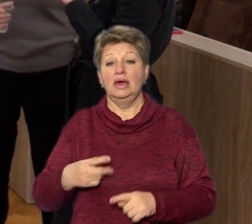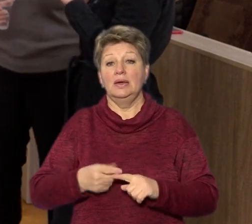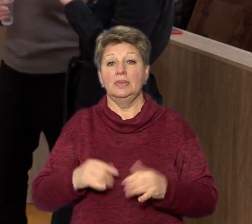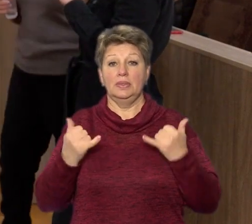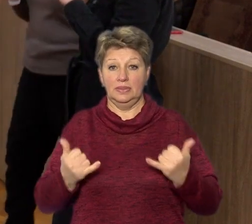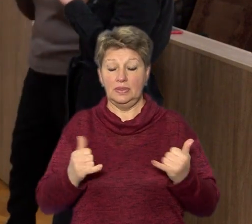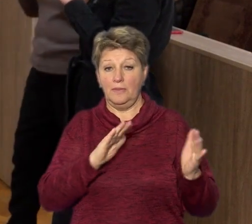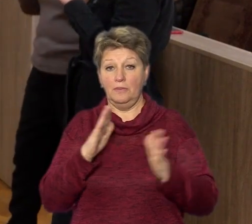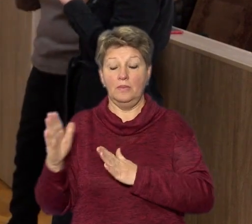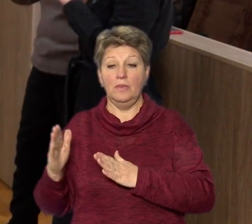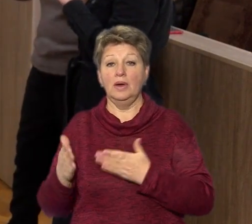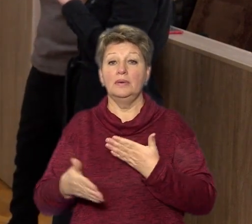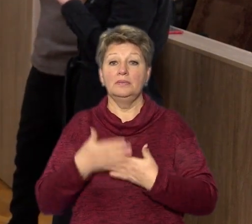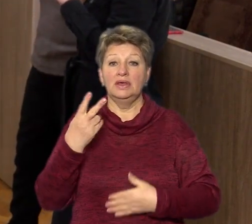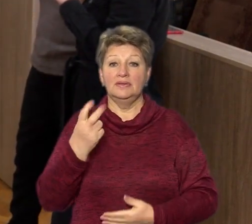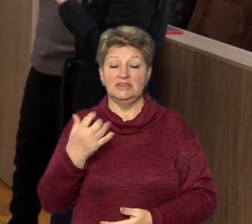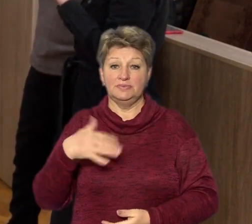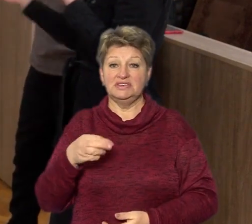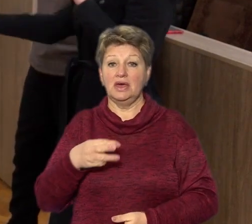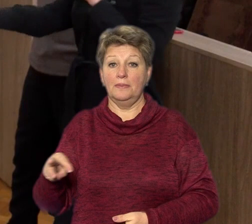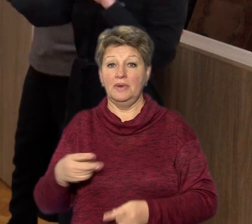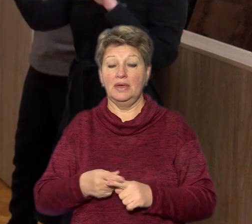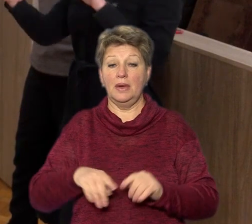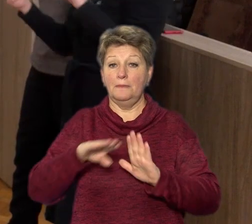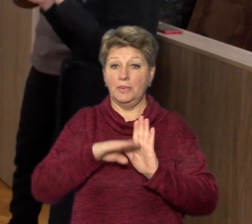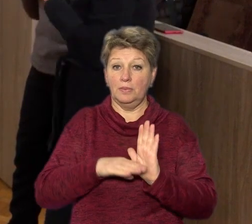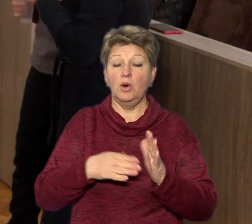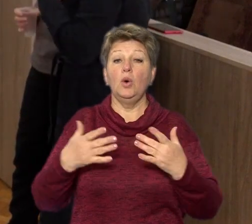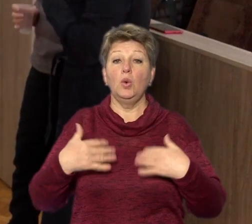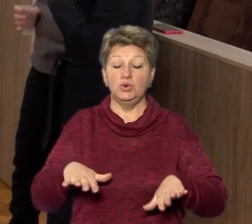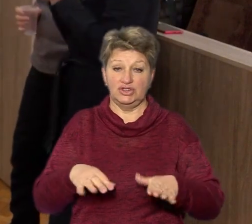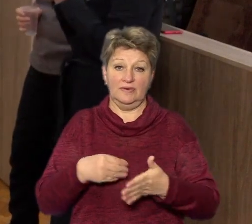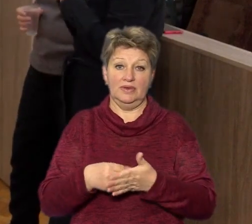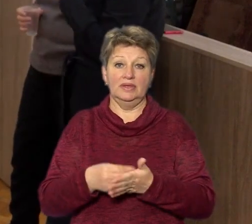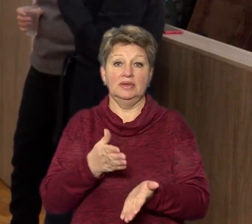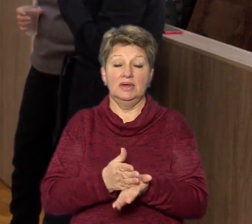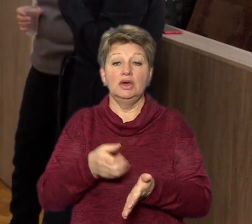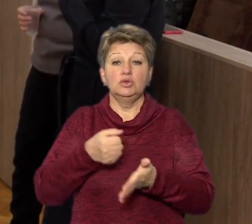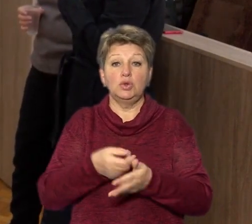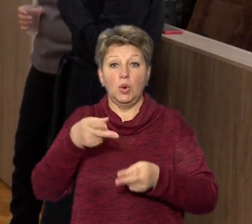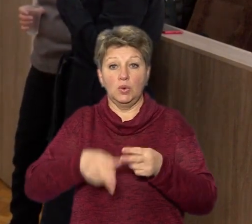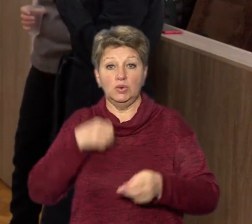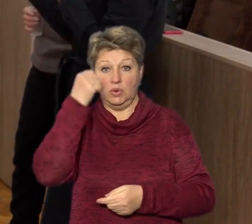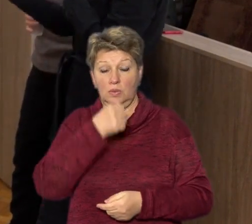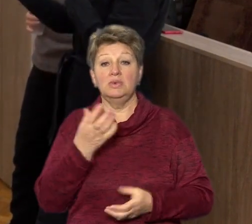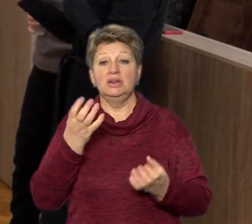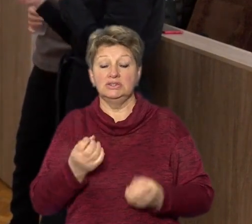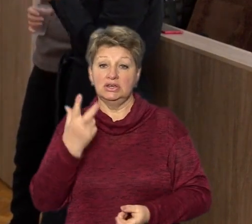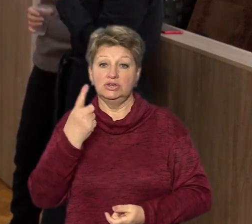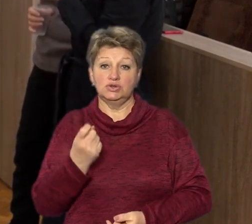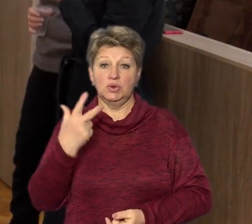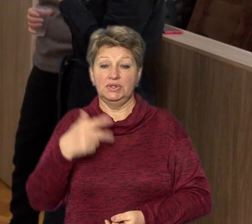близько 250 мільйонів за цією програмою вже профінансовано. Тобто до кінця року ми можемо ще 130 мільйонів